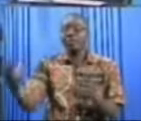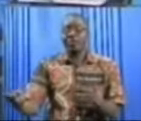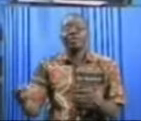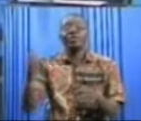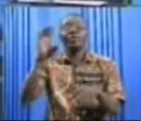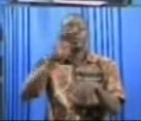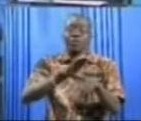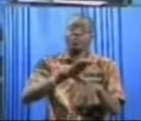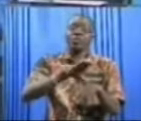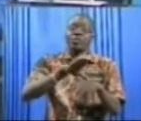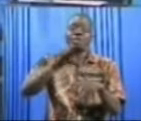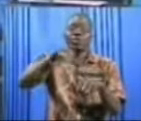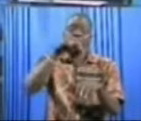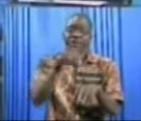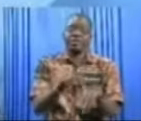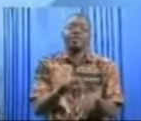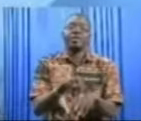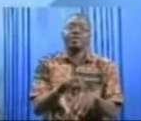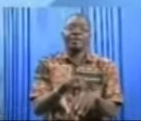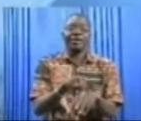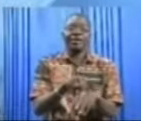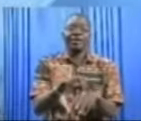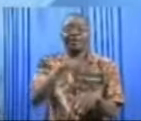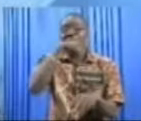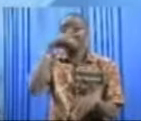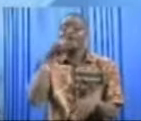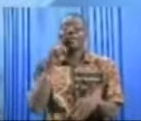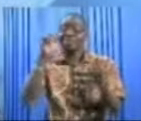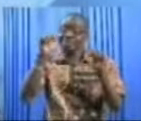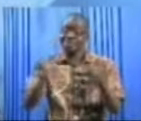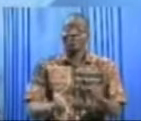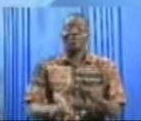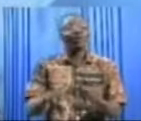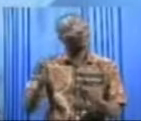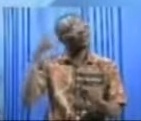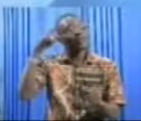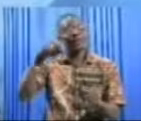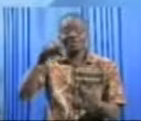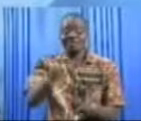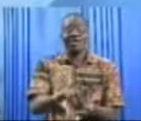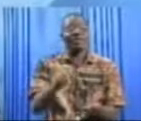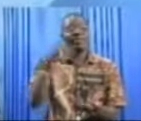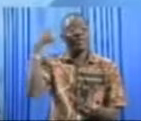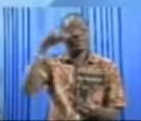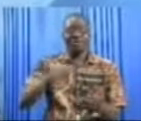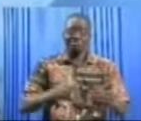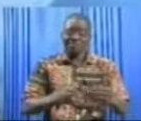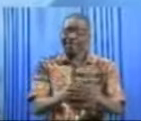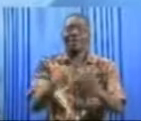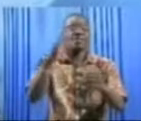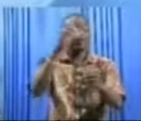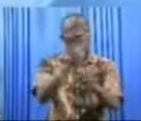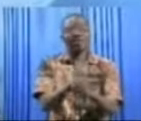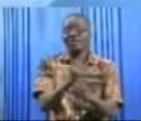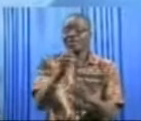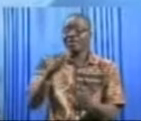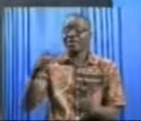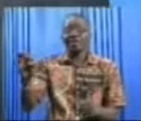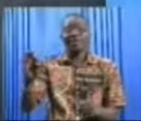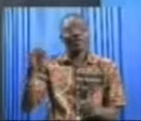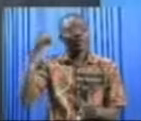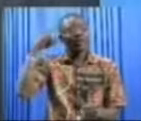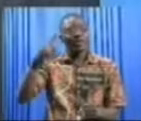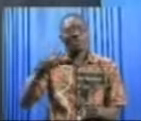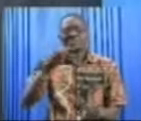au Niger, le Gabon peut se qualifier. Mais encore faut-il que le Gabon arrive à gagner le Burkina sur un